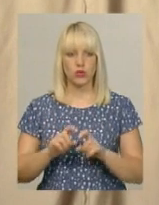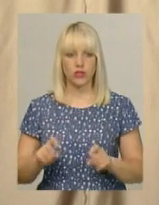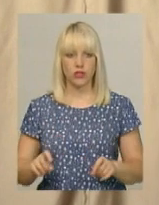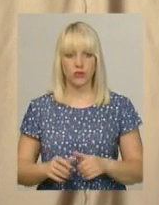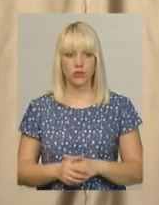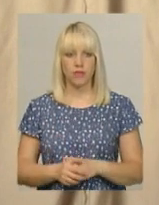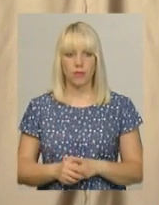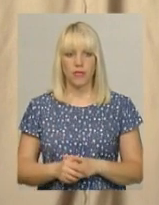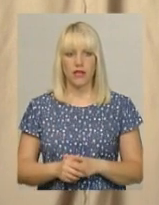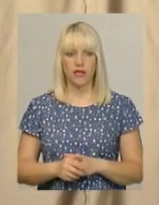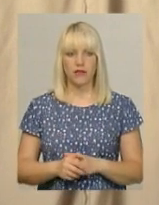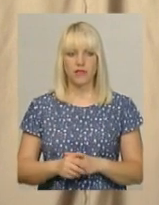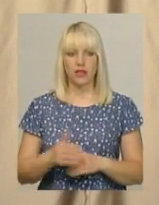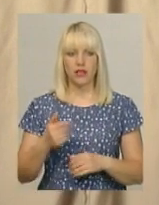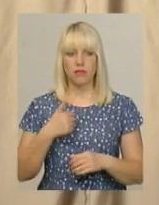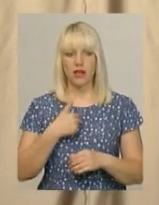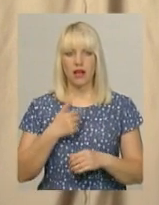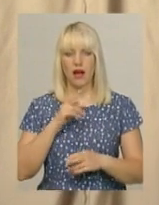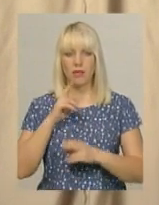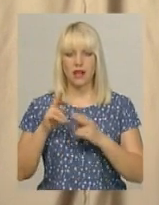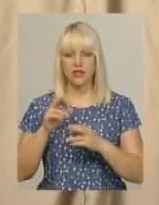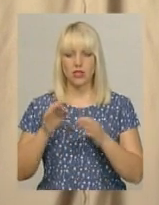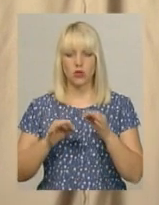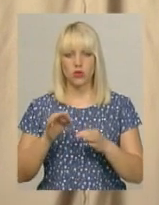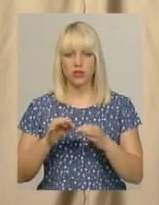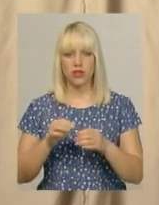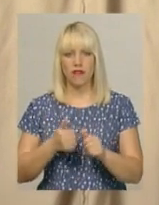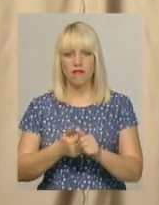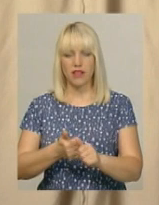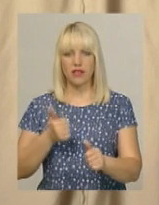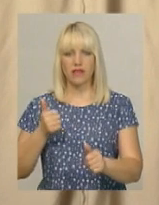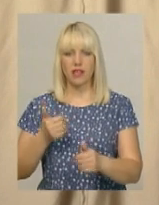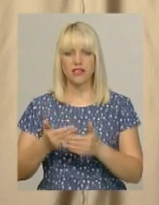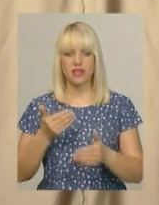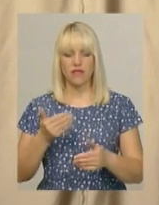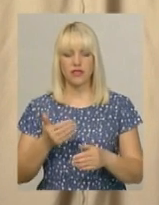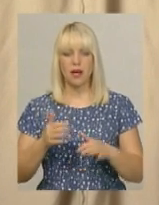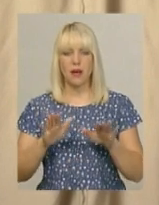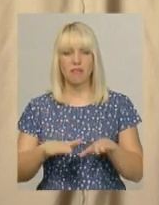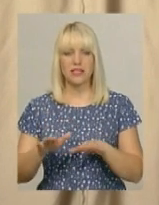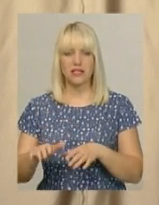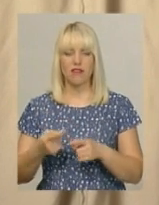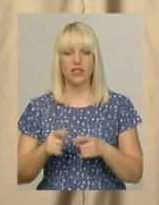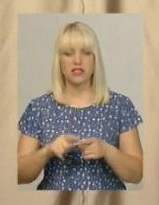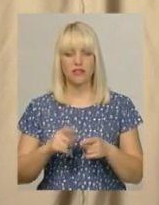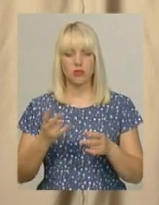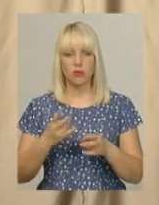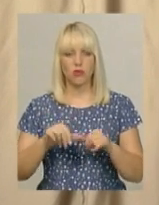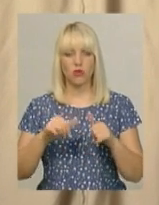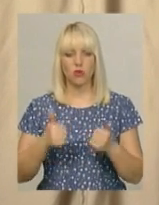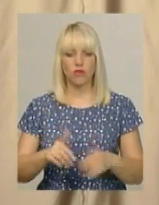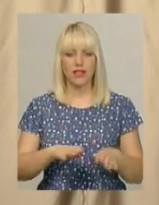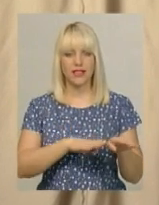ми дещо некоректно відірвалися від місцевих судів. Це сформування єдиної практики в області на теренах і